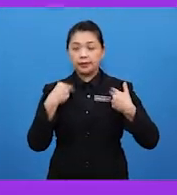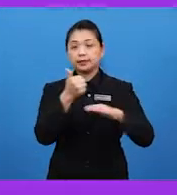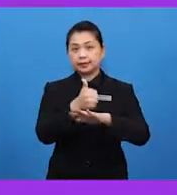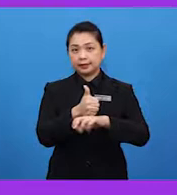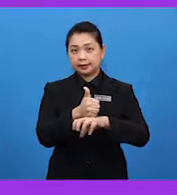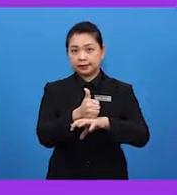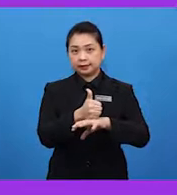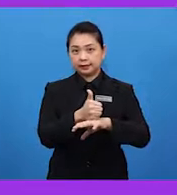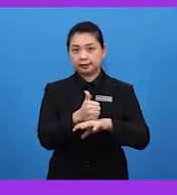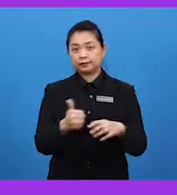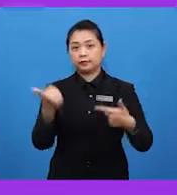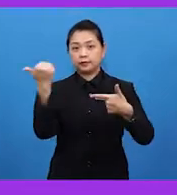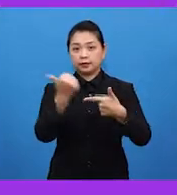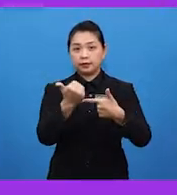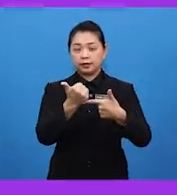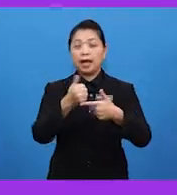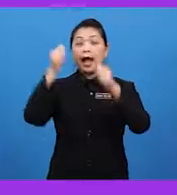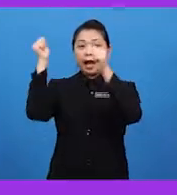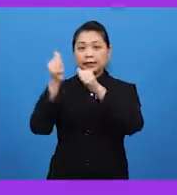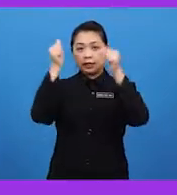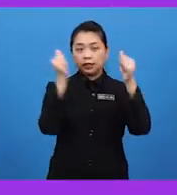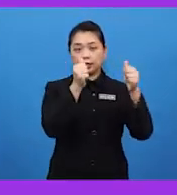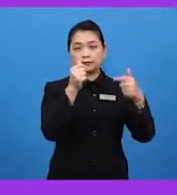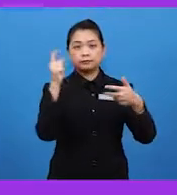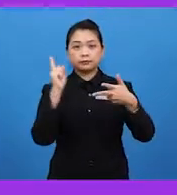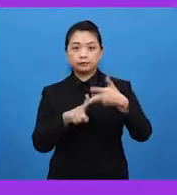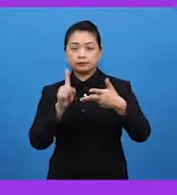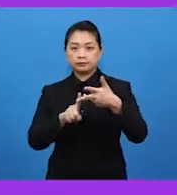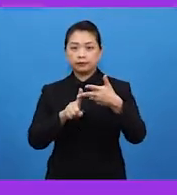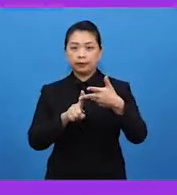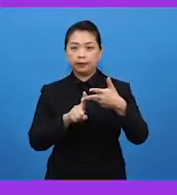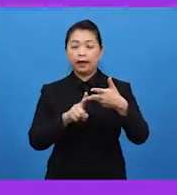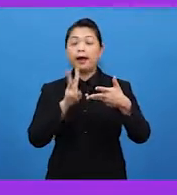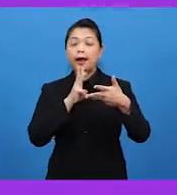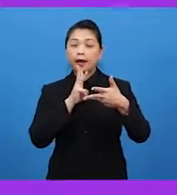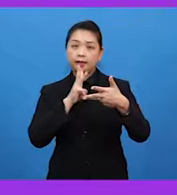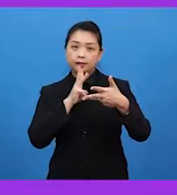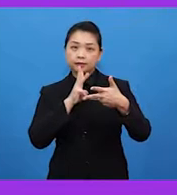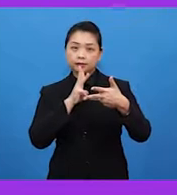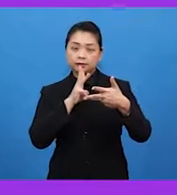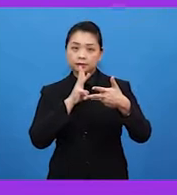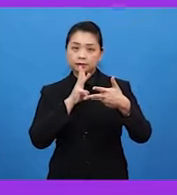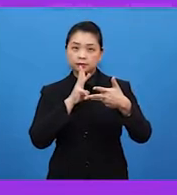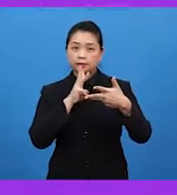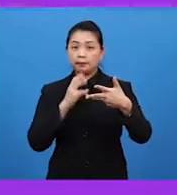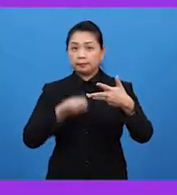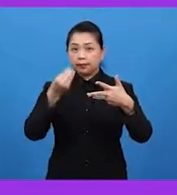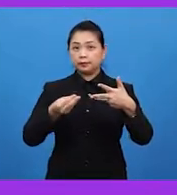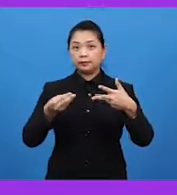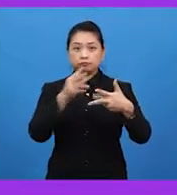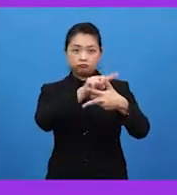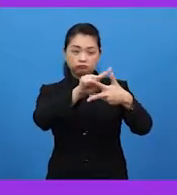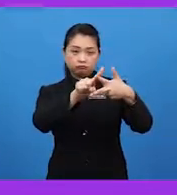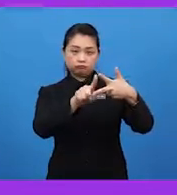Kedua, ejen angin. Ketiga, ejen air. Bagi ketiga-tiga ejen ini,